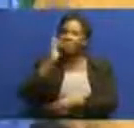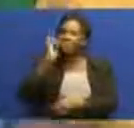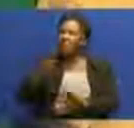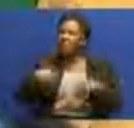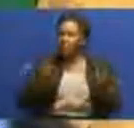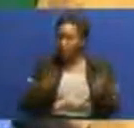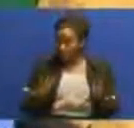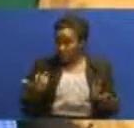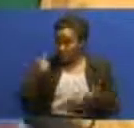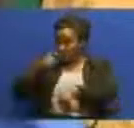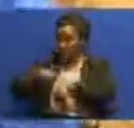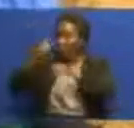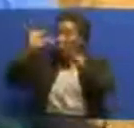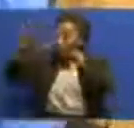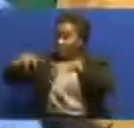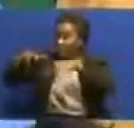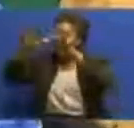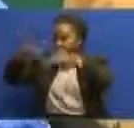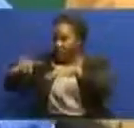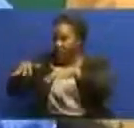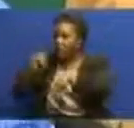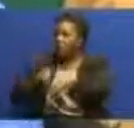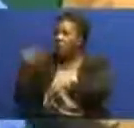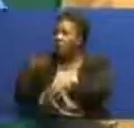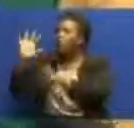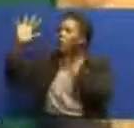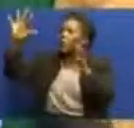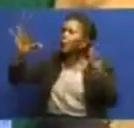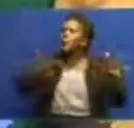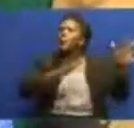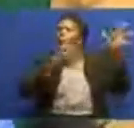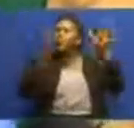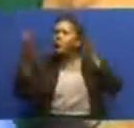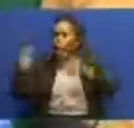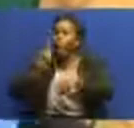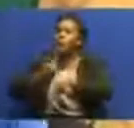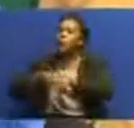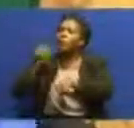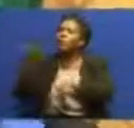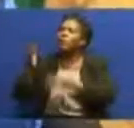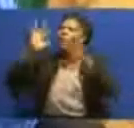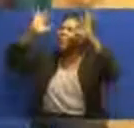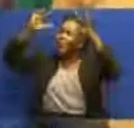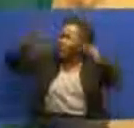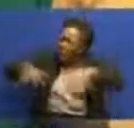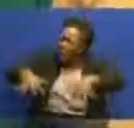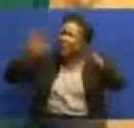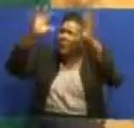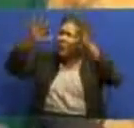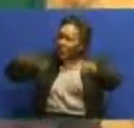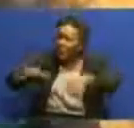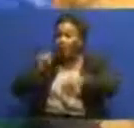wamvua, mvua inakuja na upepo, inakuja mvua kubwa, wakati mingine, nyaya zinaumana.